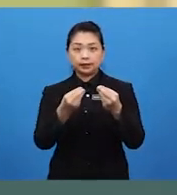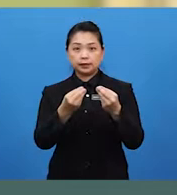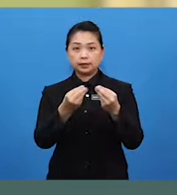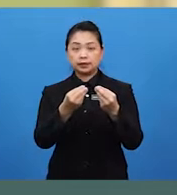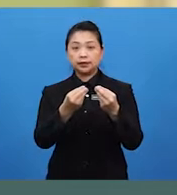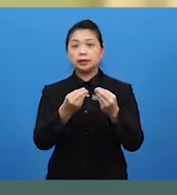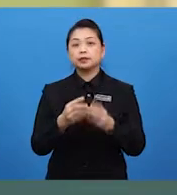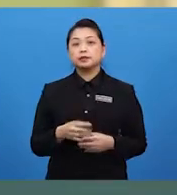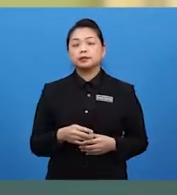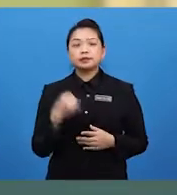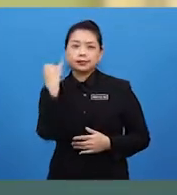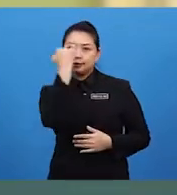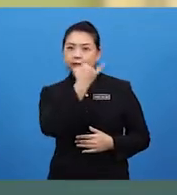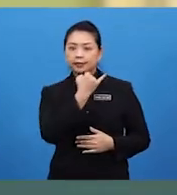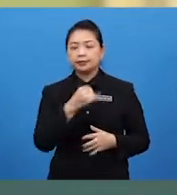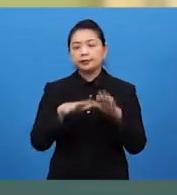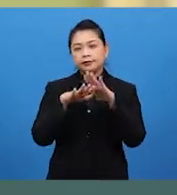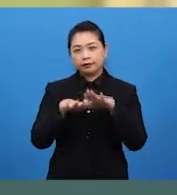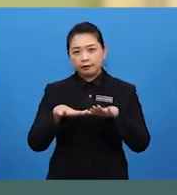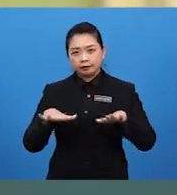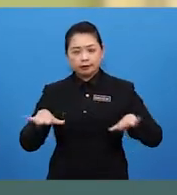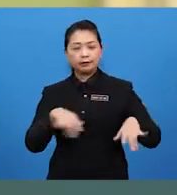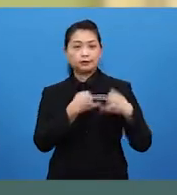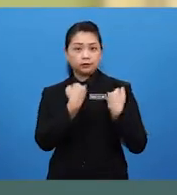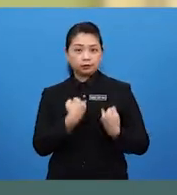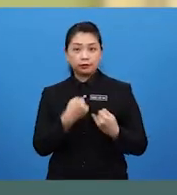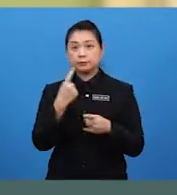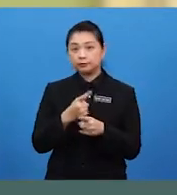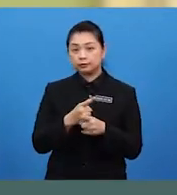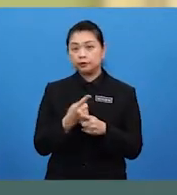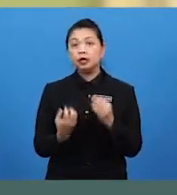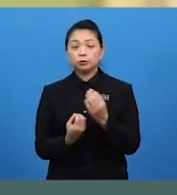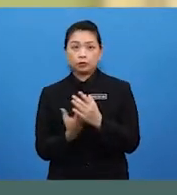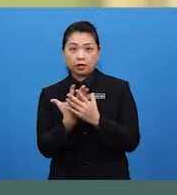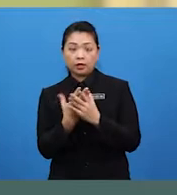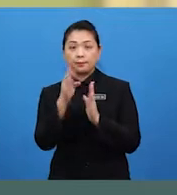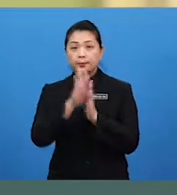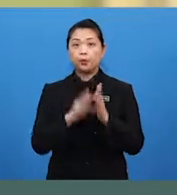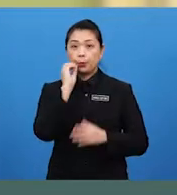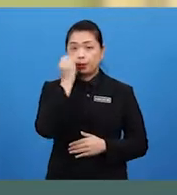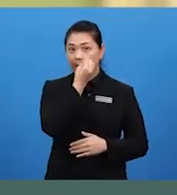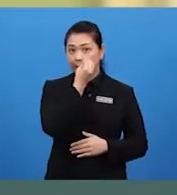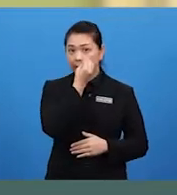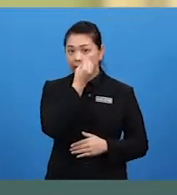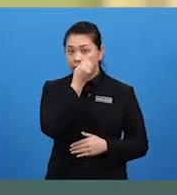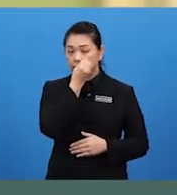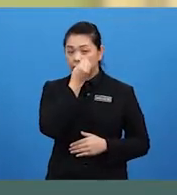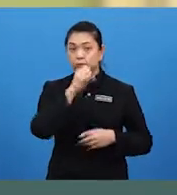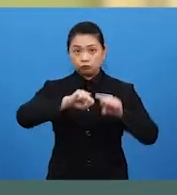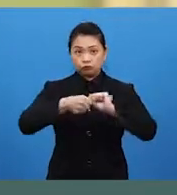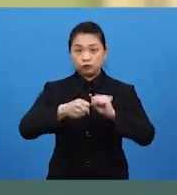yang menenangkan jiwa anda. Tumbuhan berbunga agar dapat meneruskan